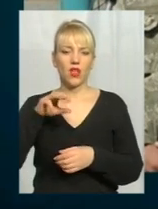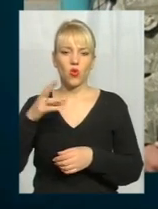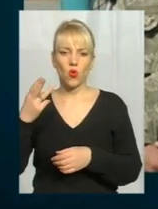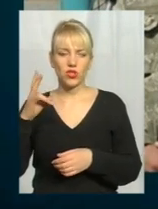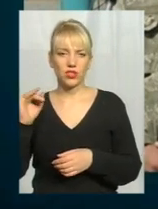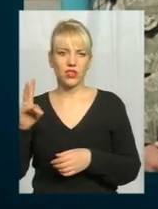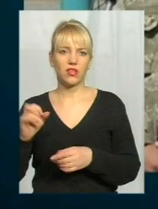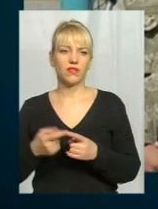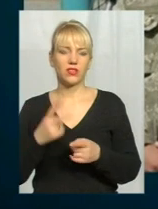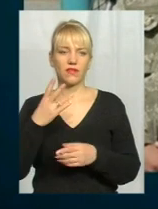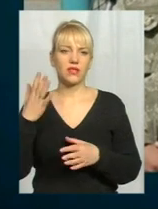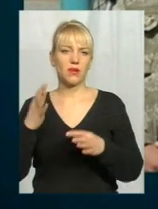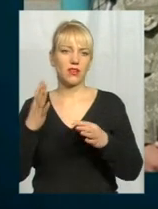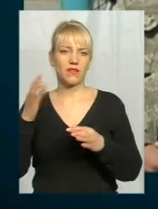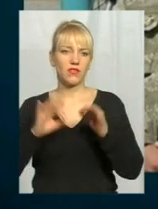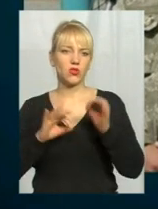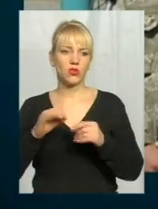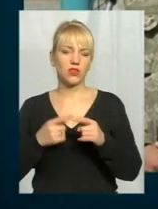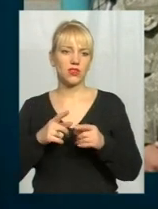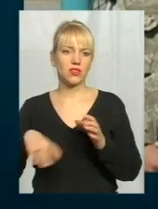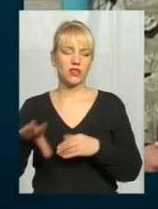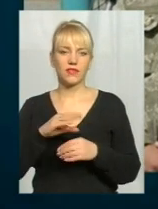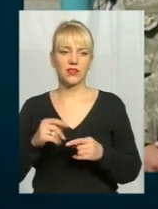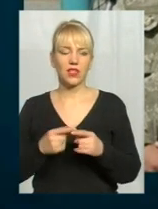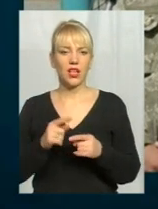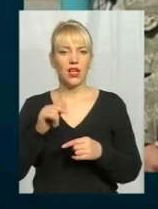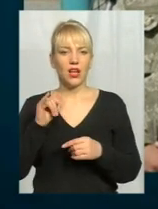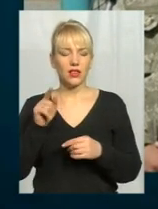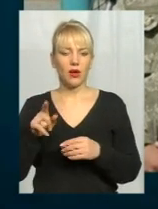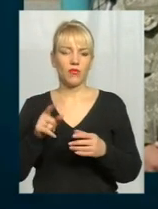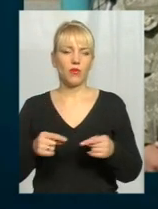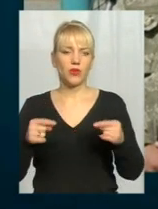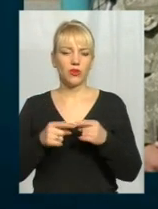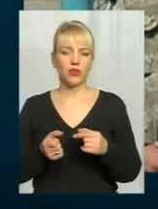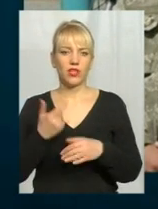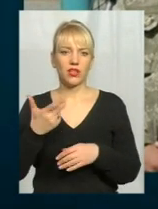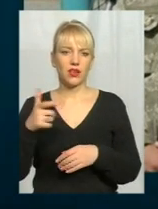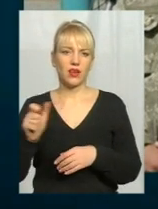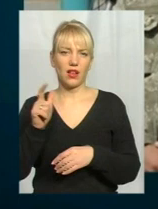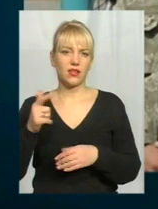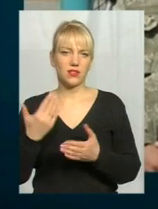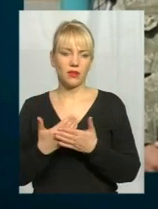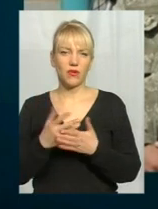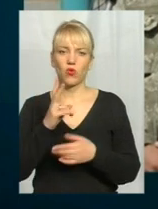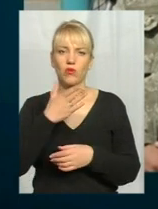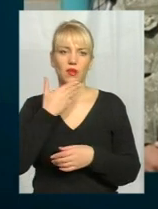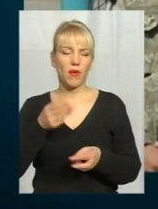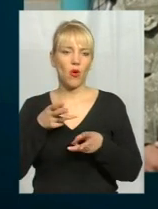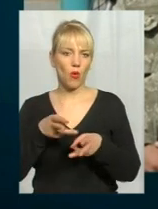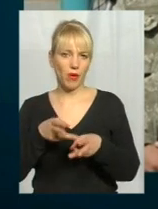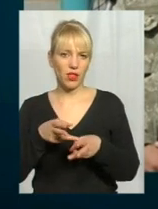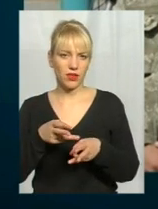думають, що 25% це повністю за все. Ні, а там определену кількість газу, допустим, в кого нема опалення